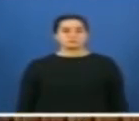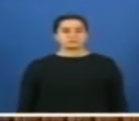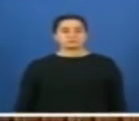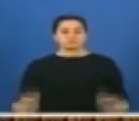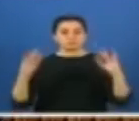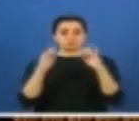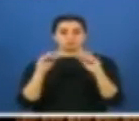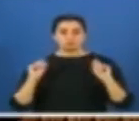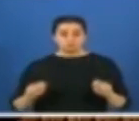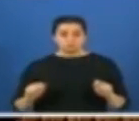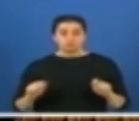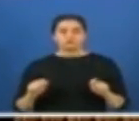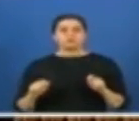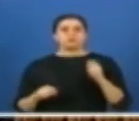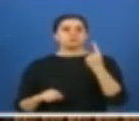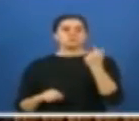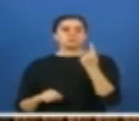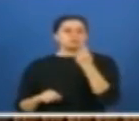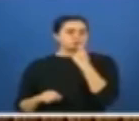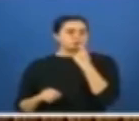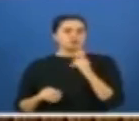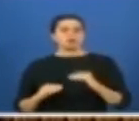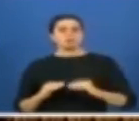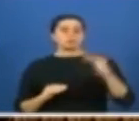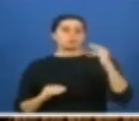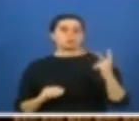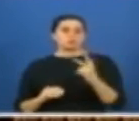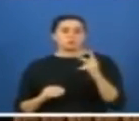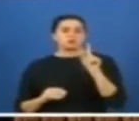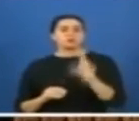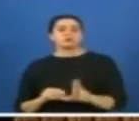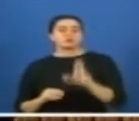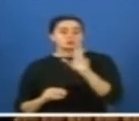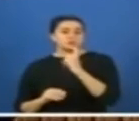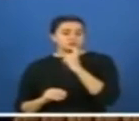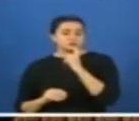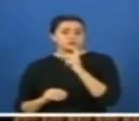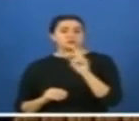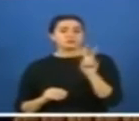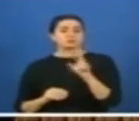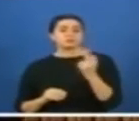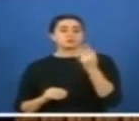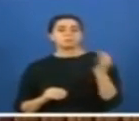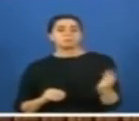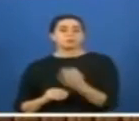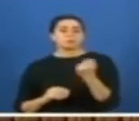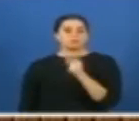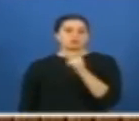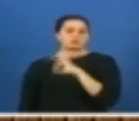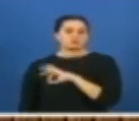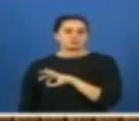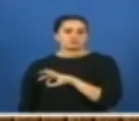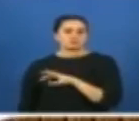Köprü yapıyorsunuz. Maliyeti bir buçuk yılda çıkıyor. On yedi yılda yirmi yedi milyar lira para kazanıyorsunuz.